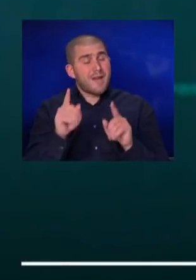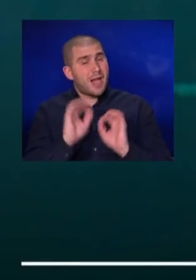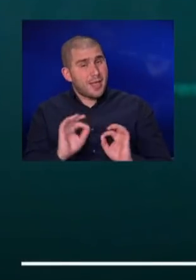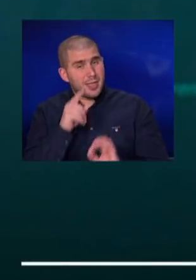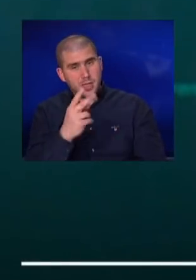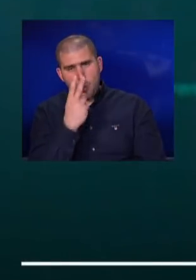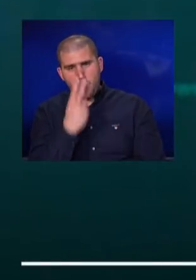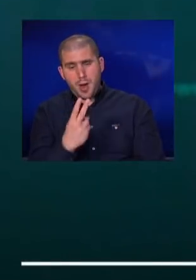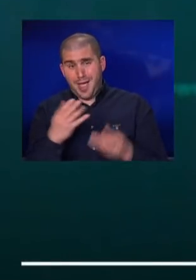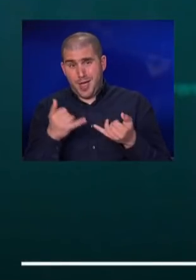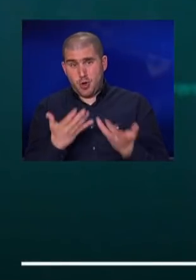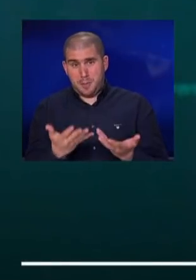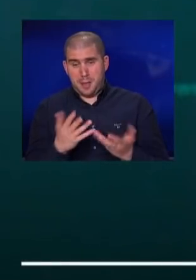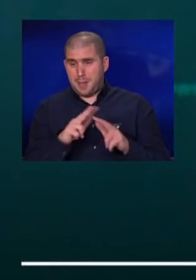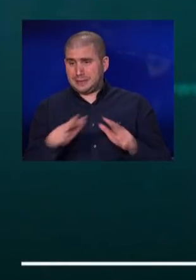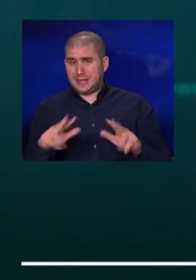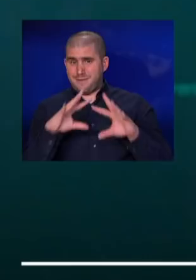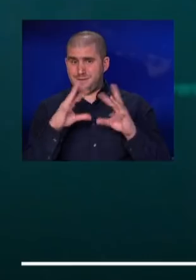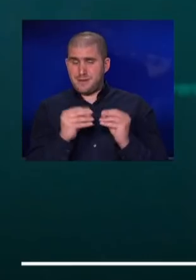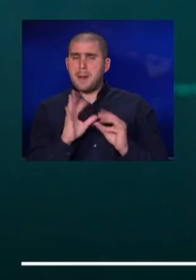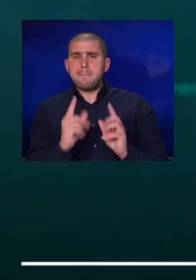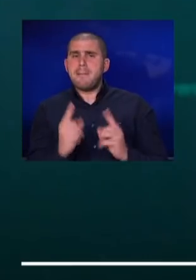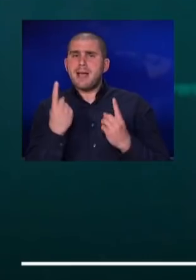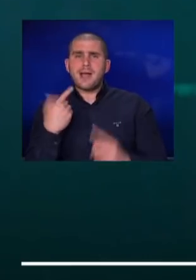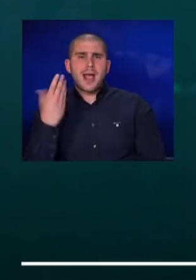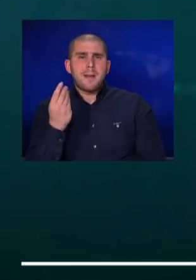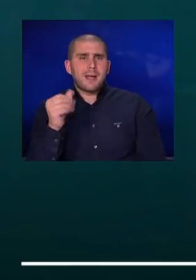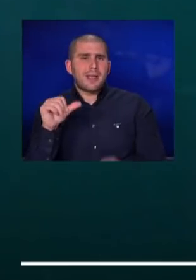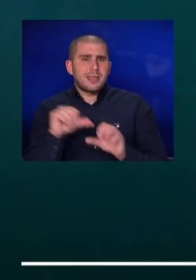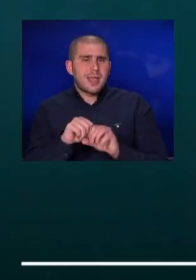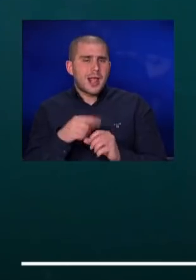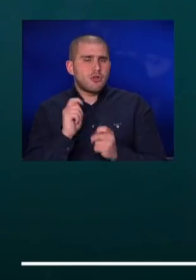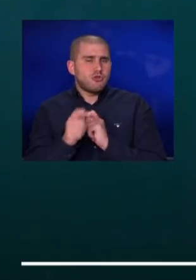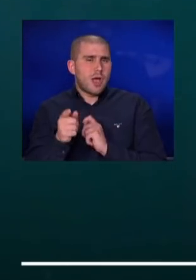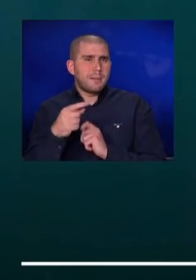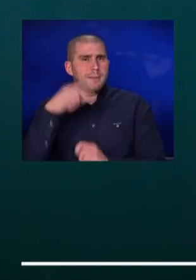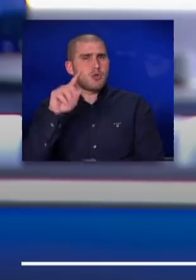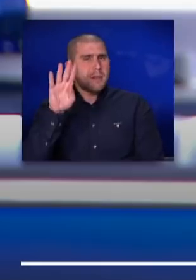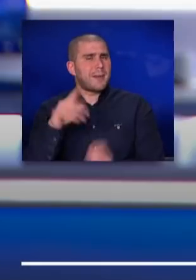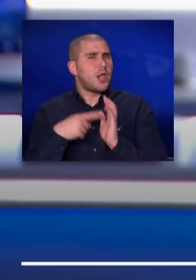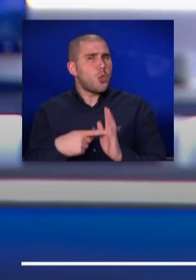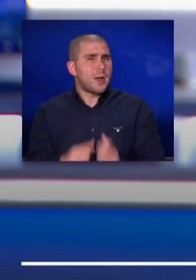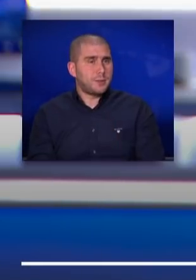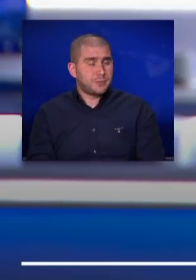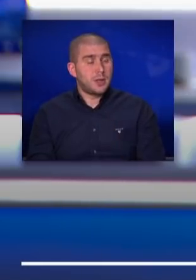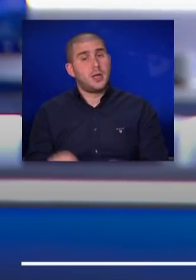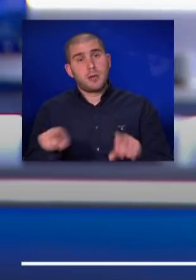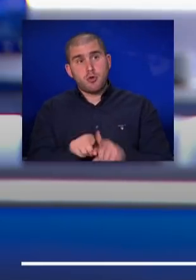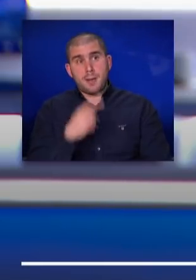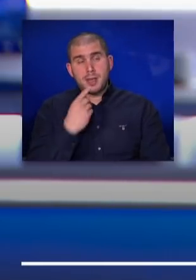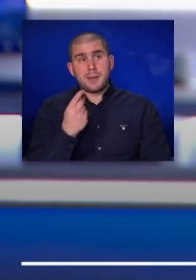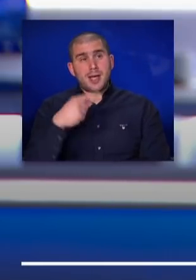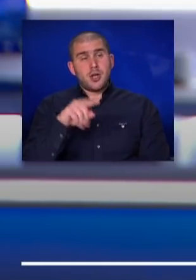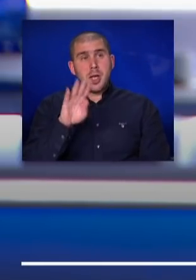כשאתה מסתכל היום על תמונת המצב, מה יקרה למחירים שאנחנו משלמים, נגיד, ב-1 באפריל? אז באמת, כמו שאמרת, המחירים של 1